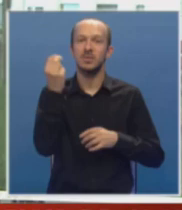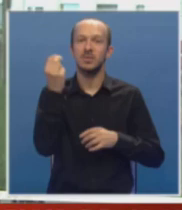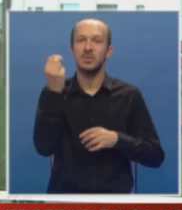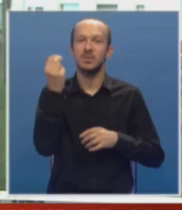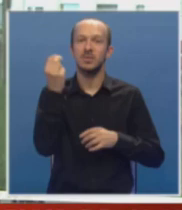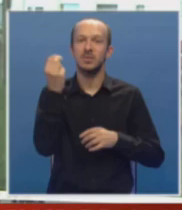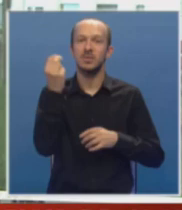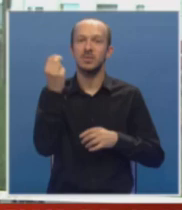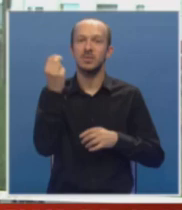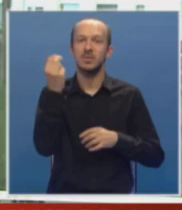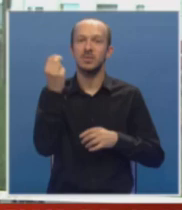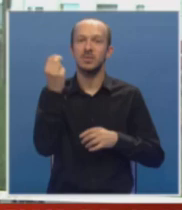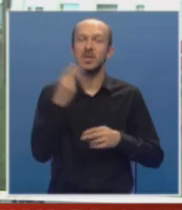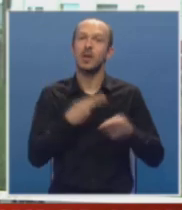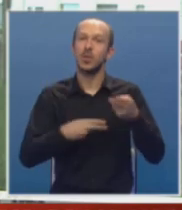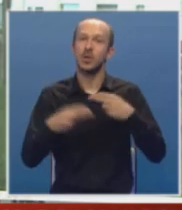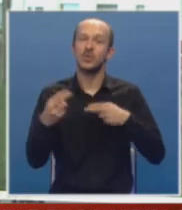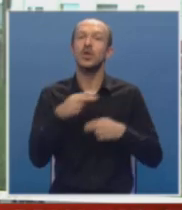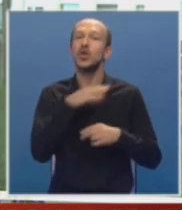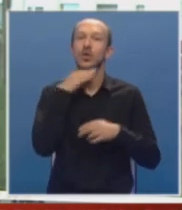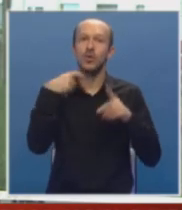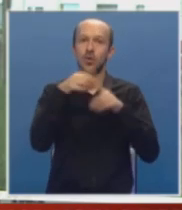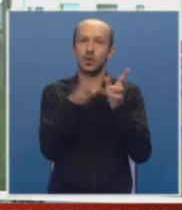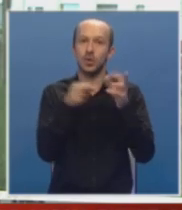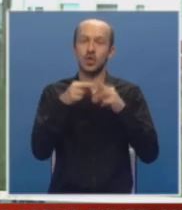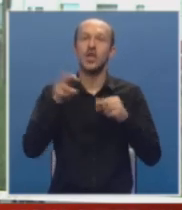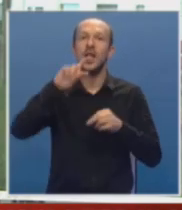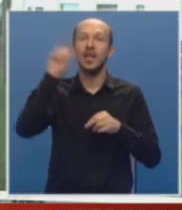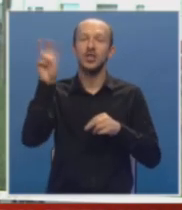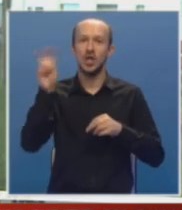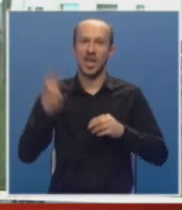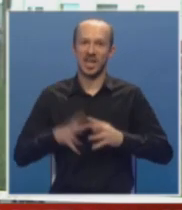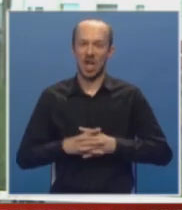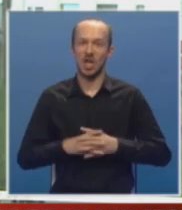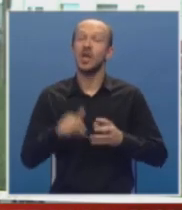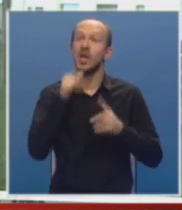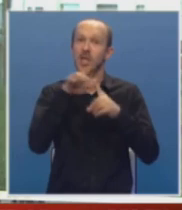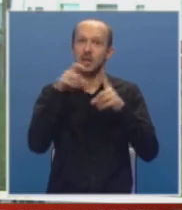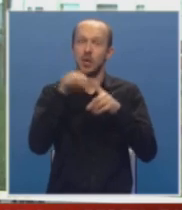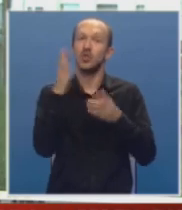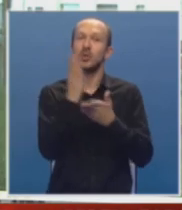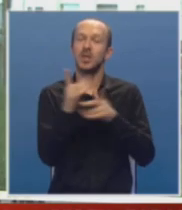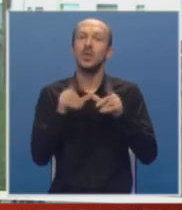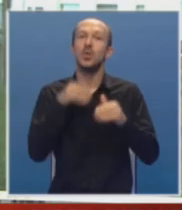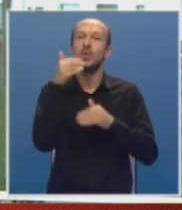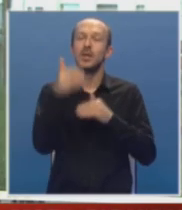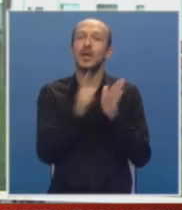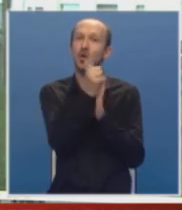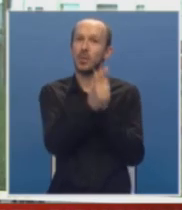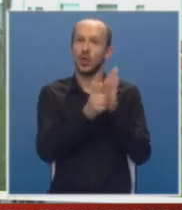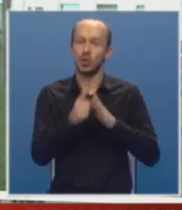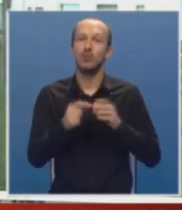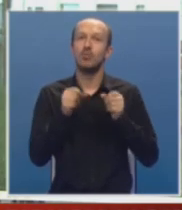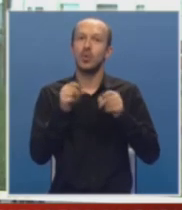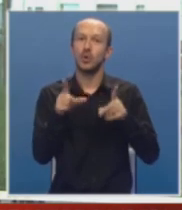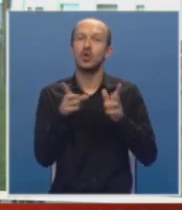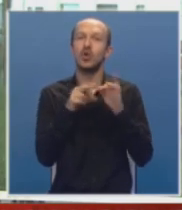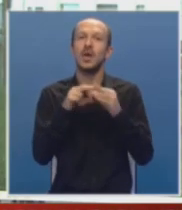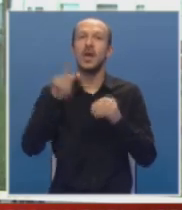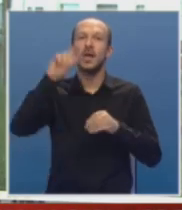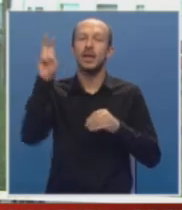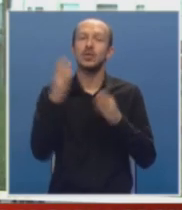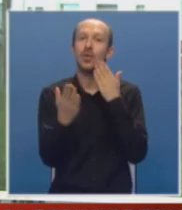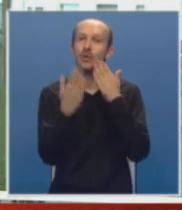Republika Srpska proizvodi dovoljne količine električne energije i tako će biti i u narednom periodu, poručeno je na